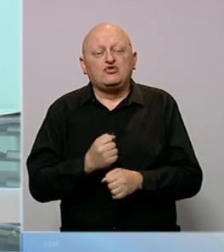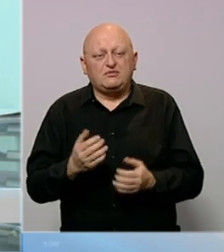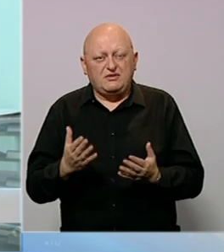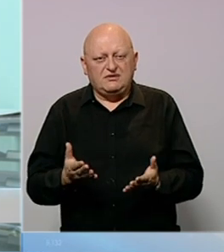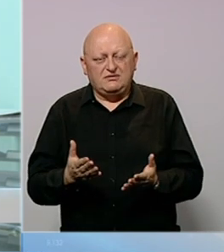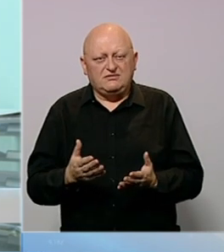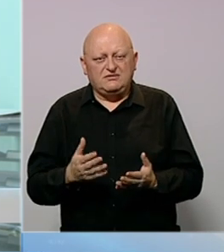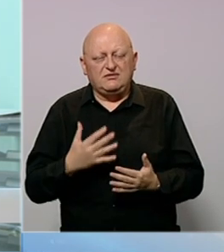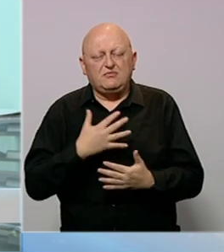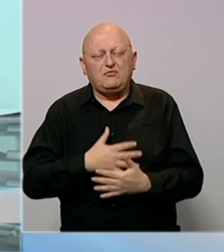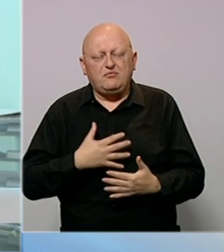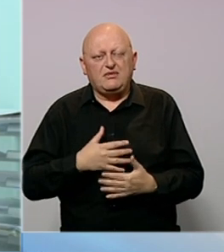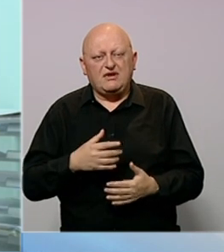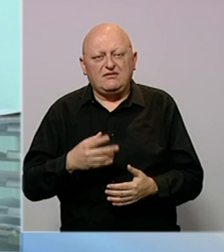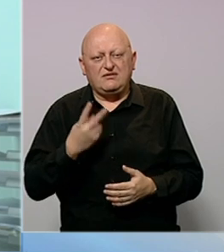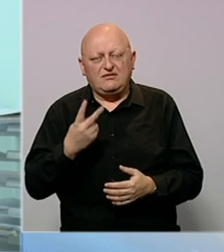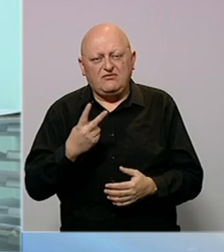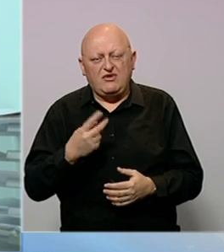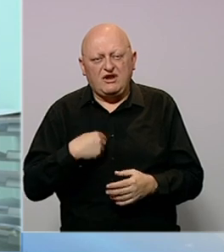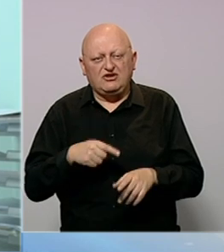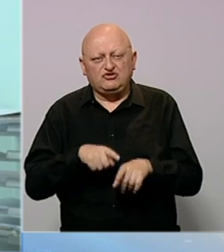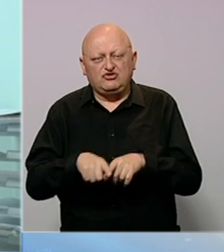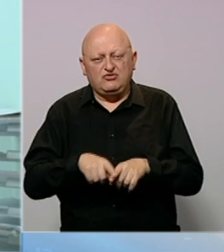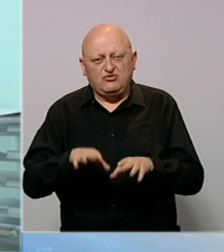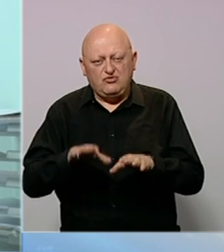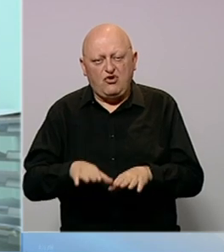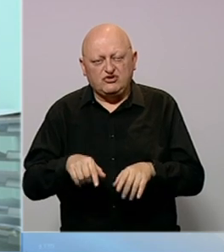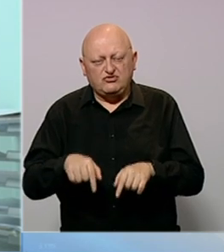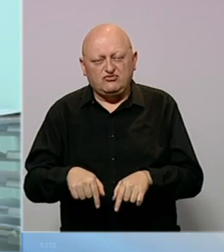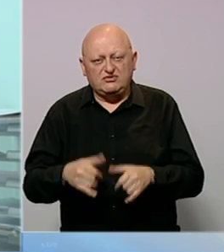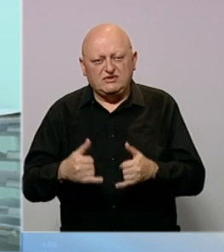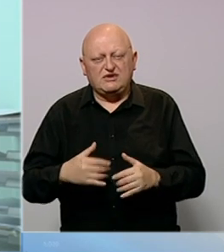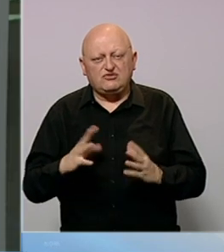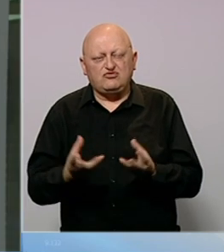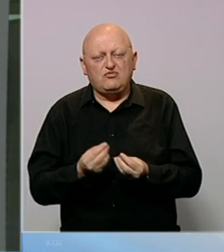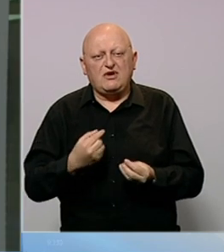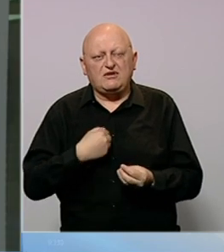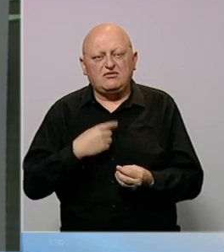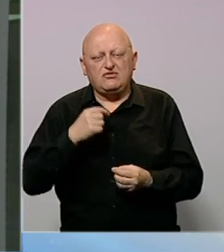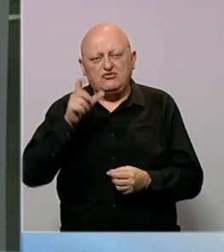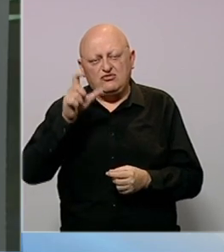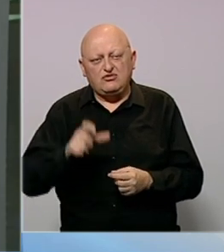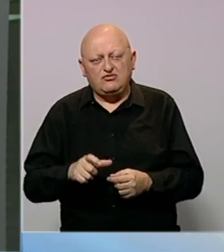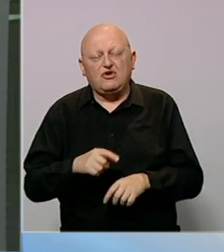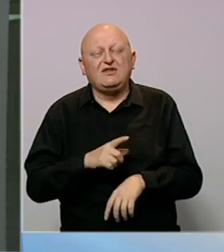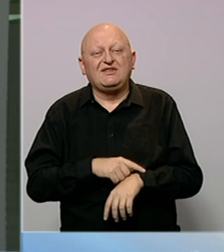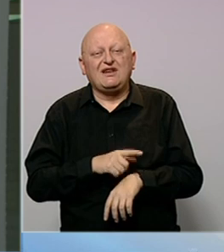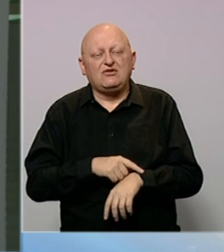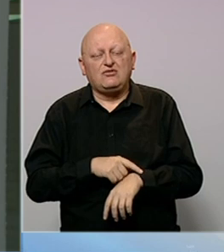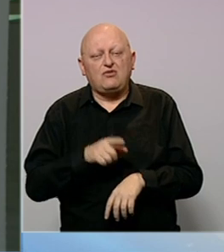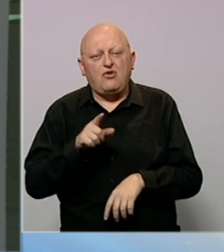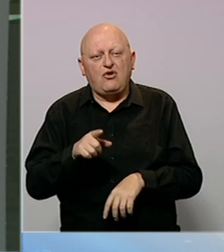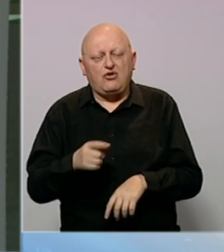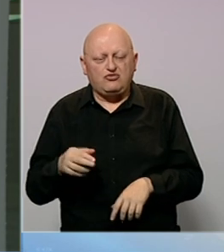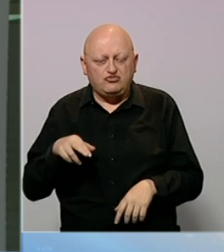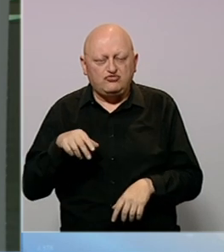privoliti ove dvoje naših kolega da ostanu tu i sad su tu s nama. Ljudi su tu trenutno, oni su